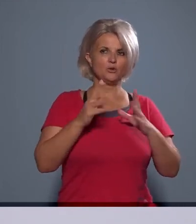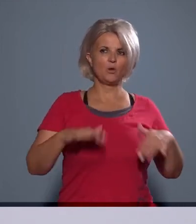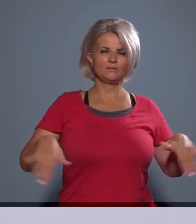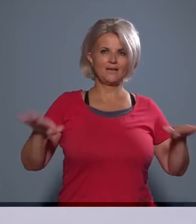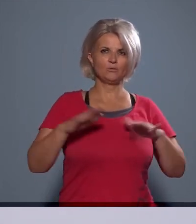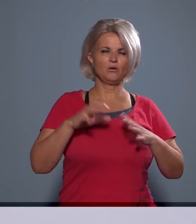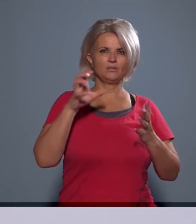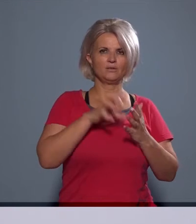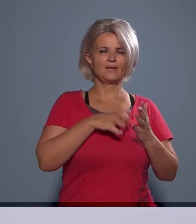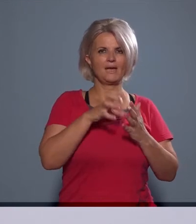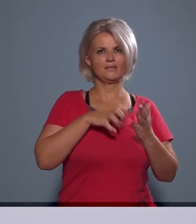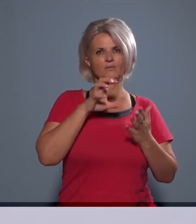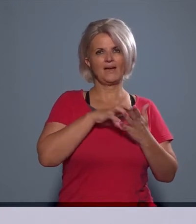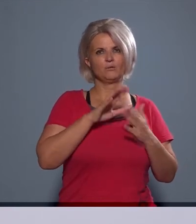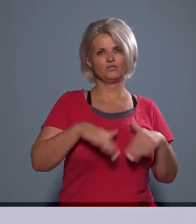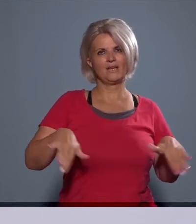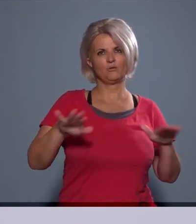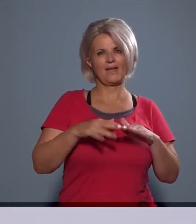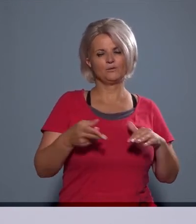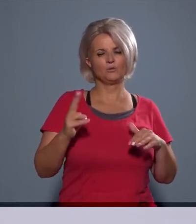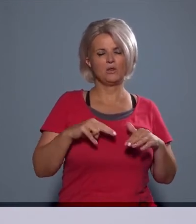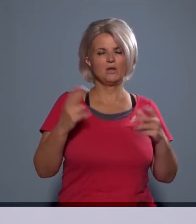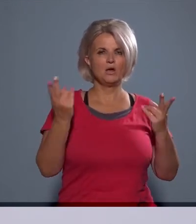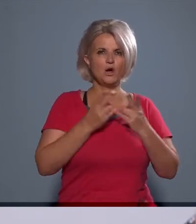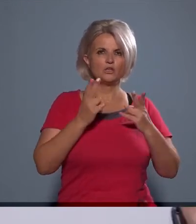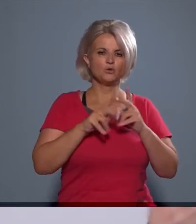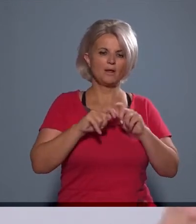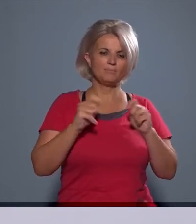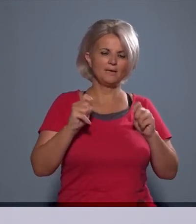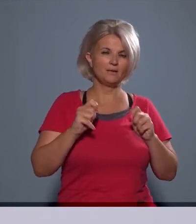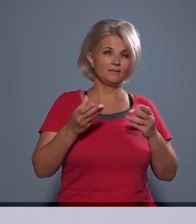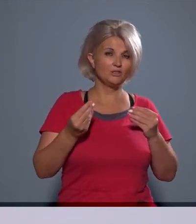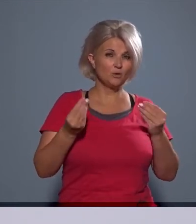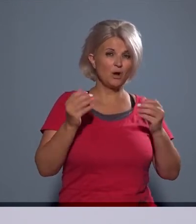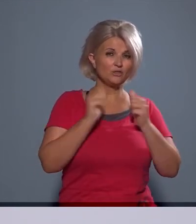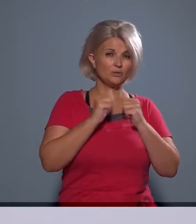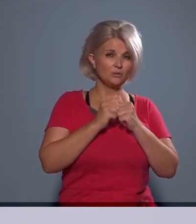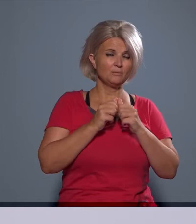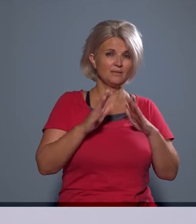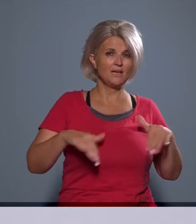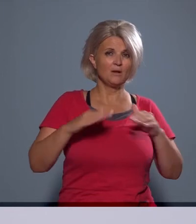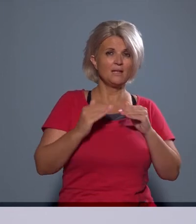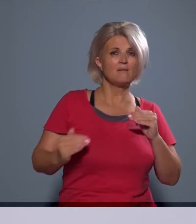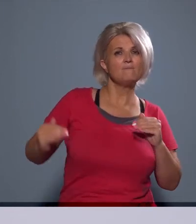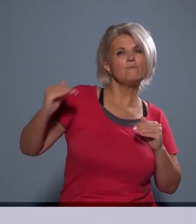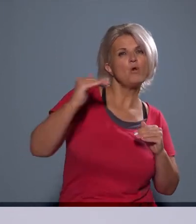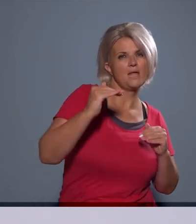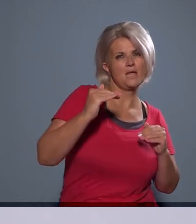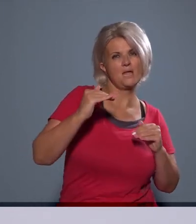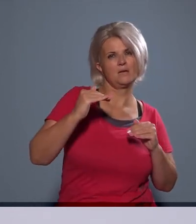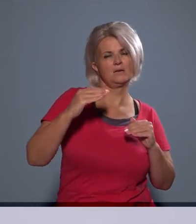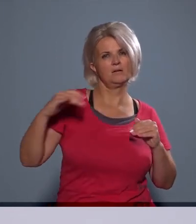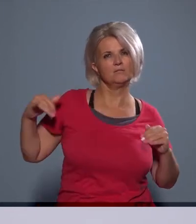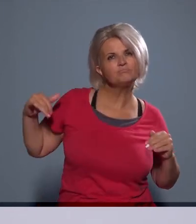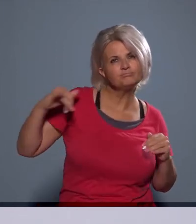lakott kertvárosias területekről, a hasonló méretű, de sokkal sűrűbben lakott területek fölé helyeződtek a terepülési útvonalak,